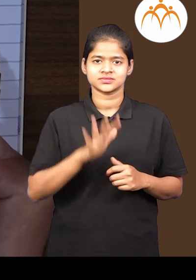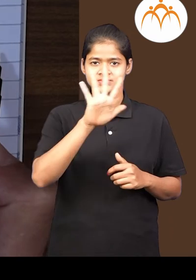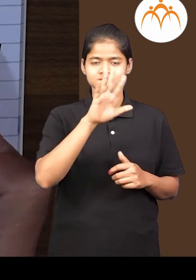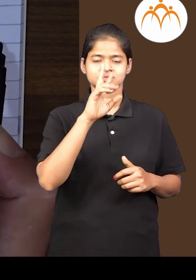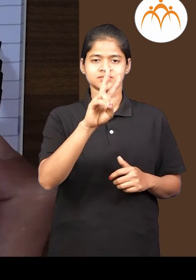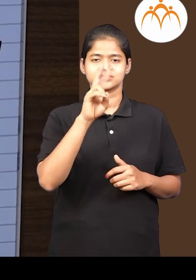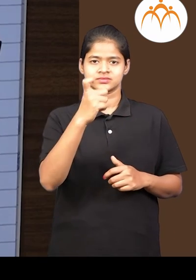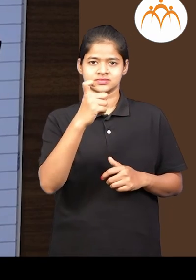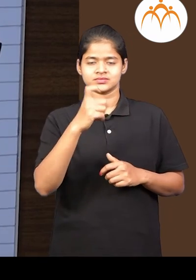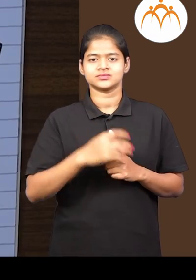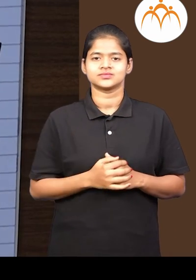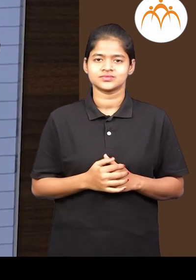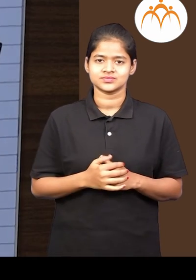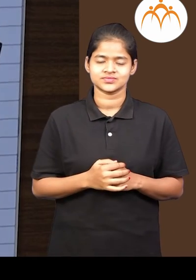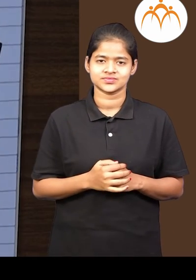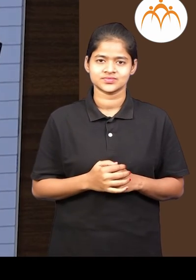527 मुल